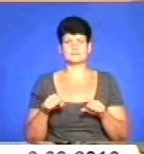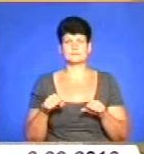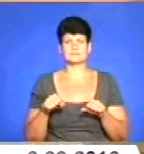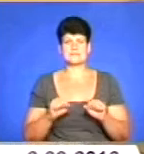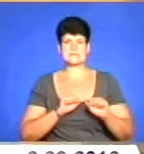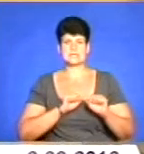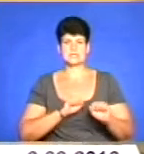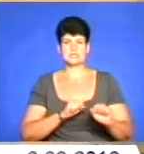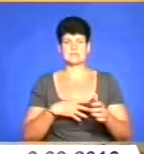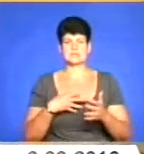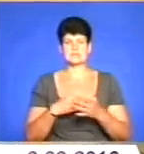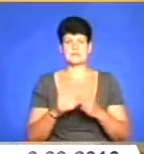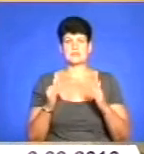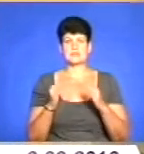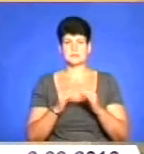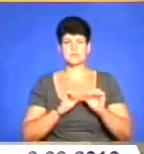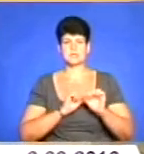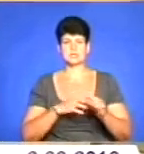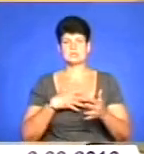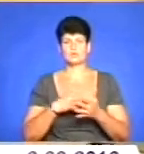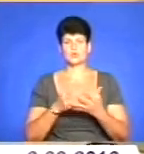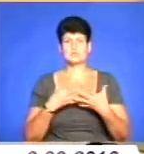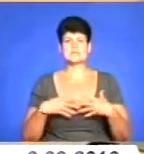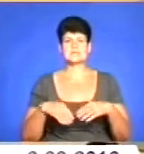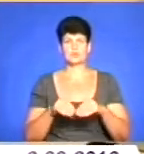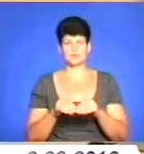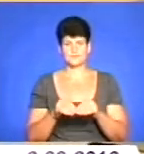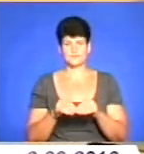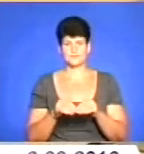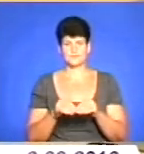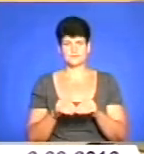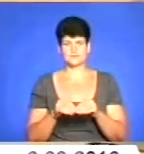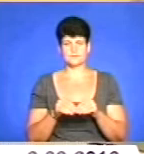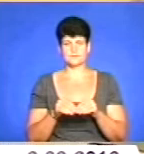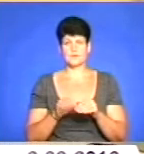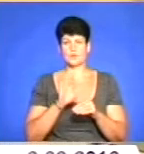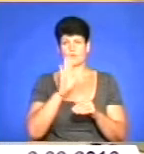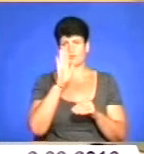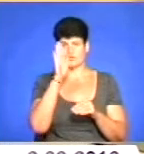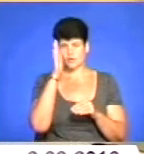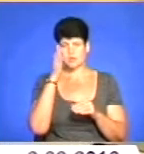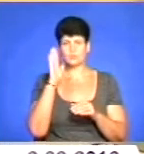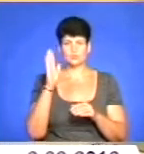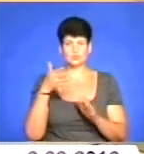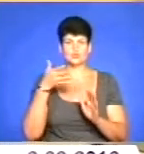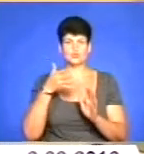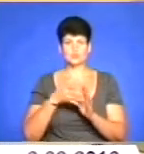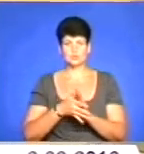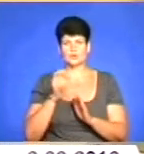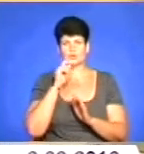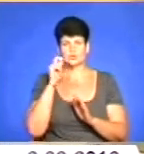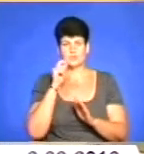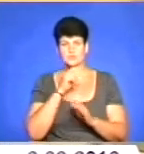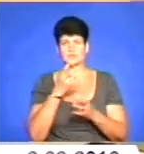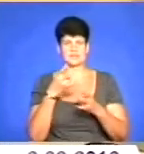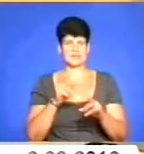захищати свій дім, захищати свою сім'ю, то вороги просто будуть розуміти, що Україну не вартує